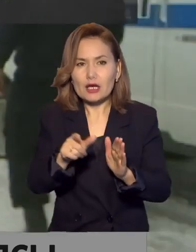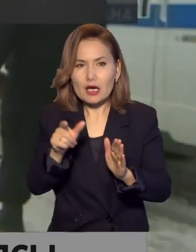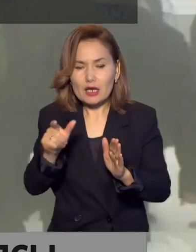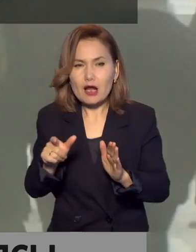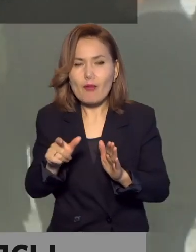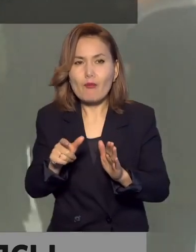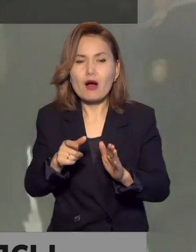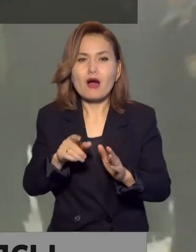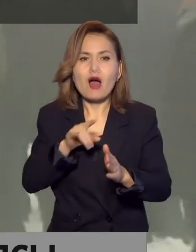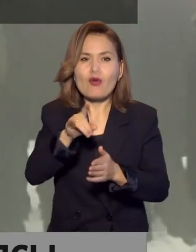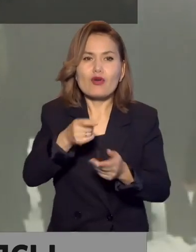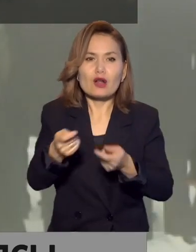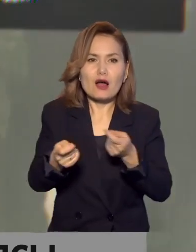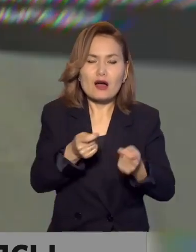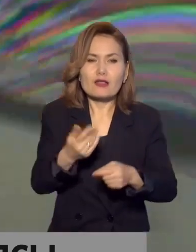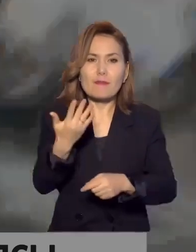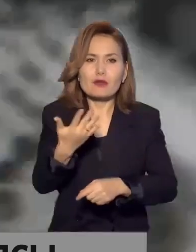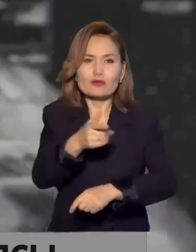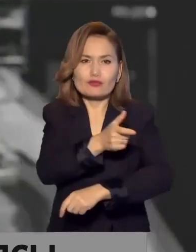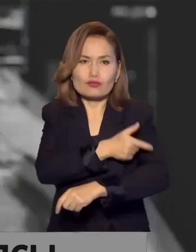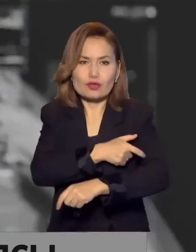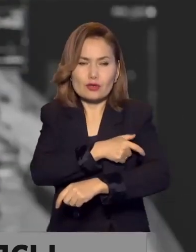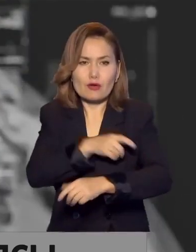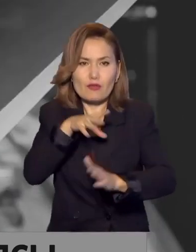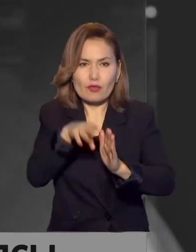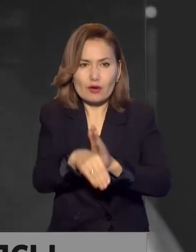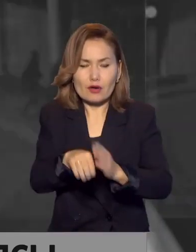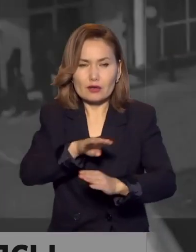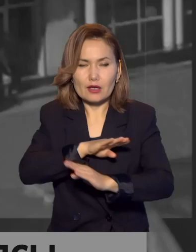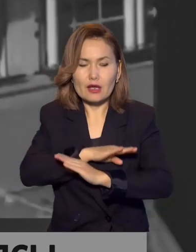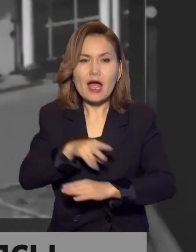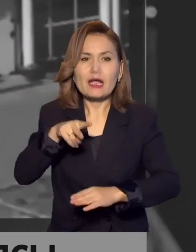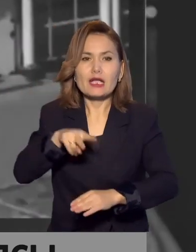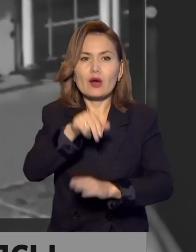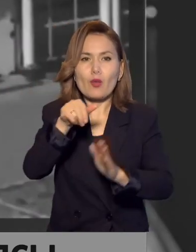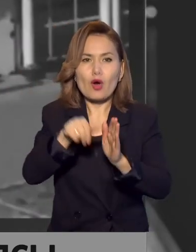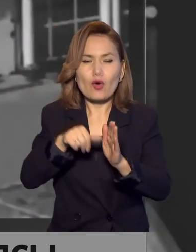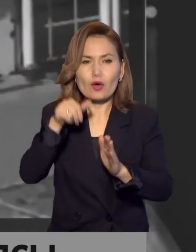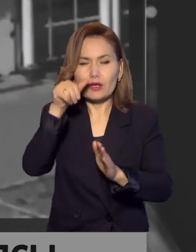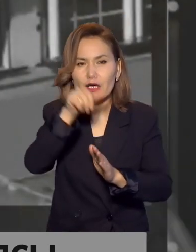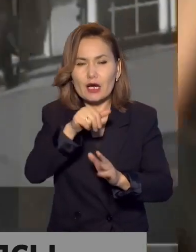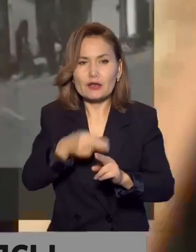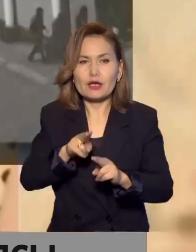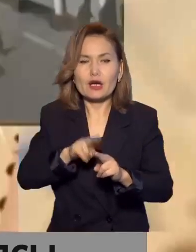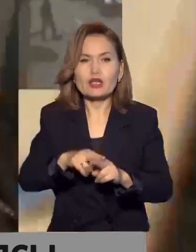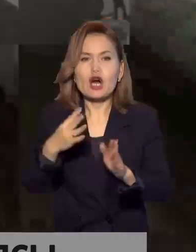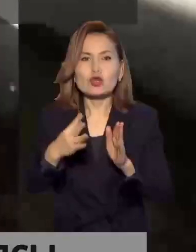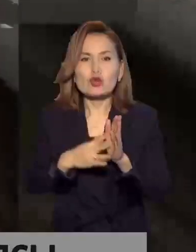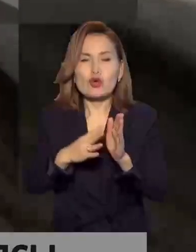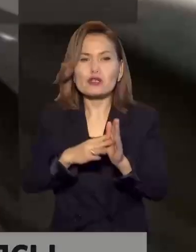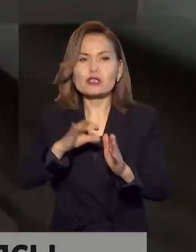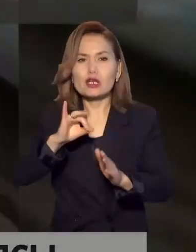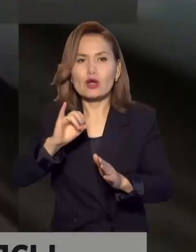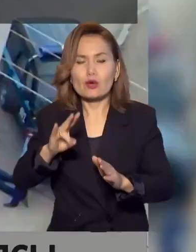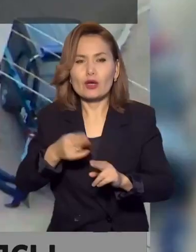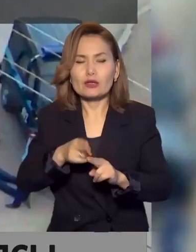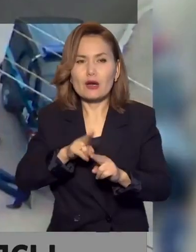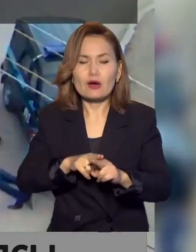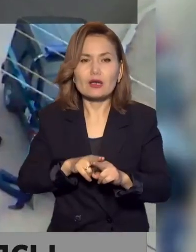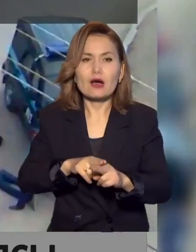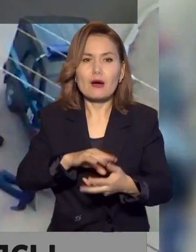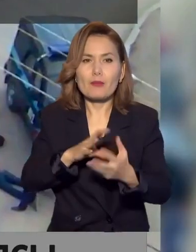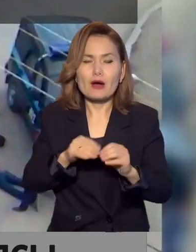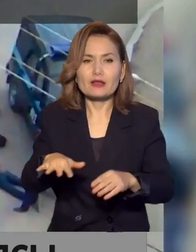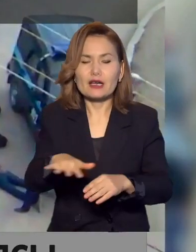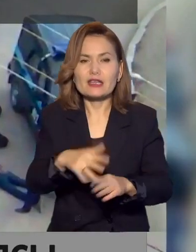екипаждың 5 мүшесі болды. 2016 жыл 9-ші маусым Ақтубедегі лан кестік. Террорлық акт